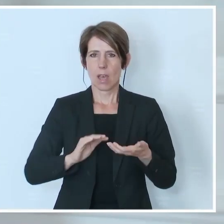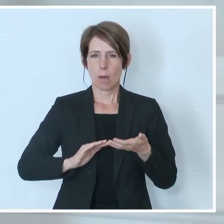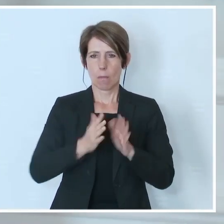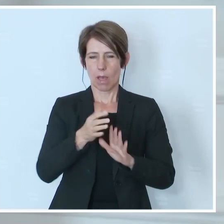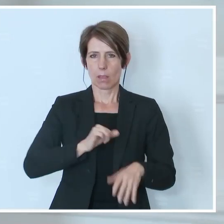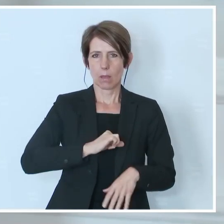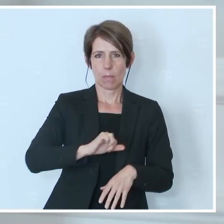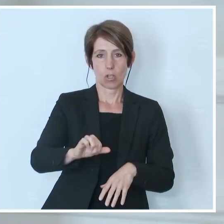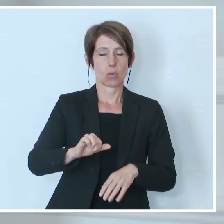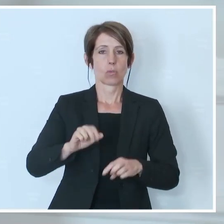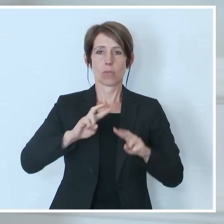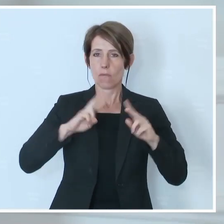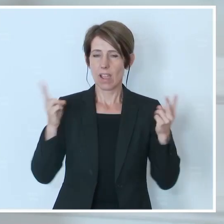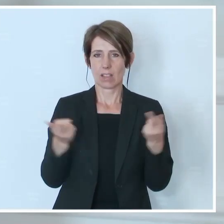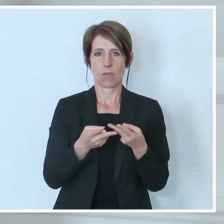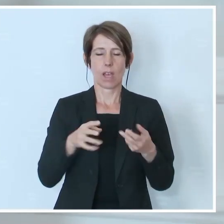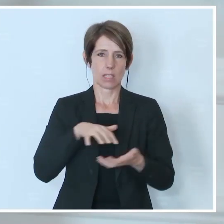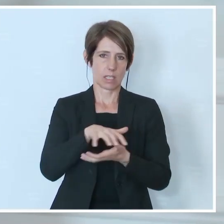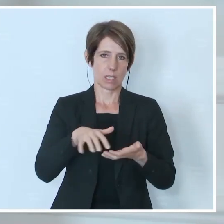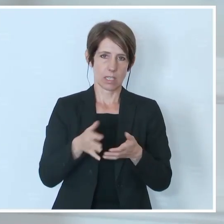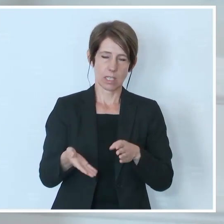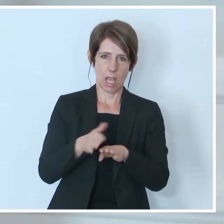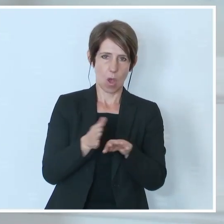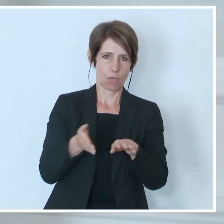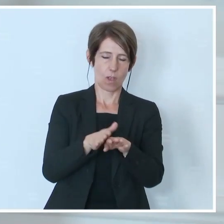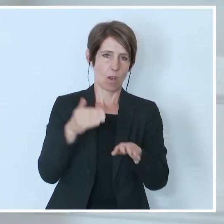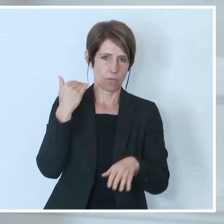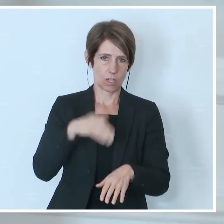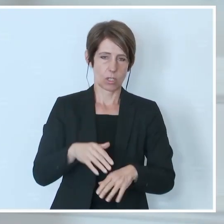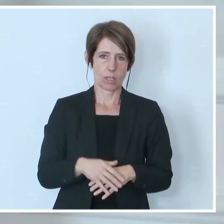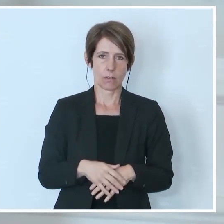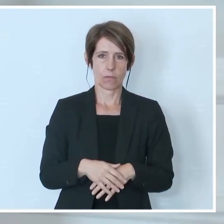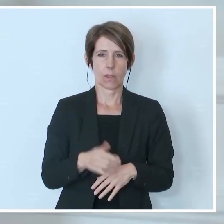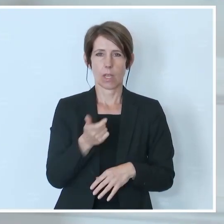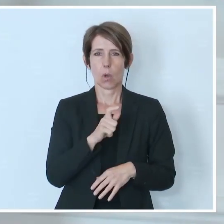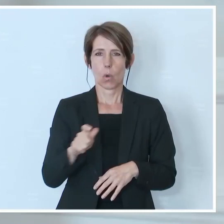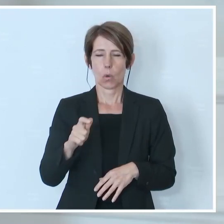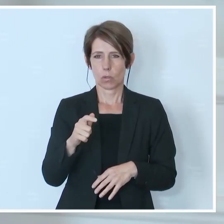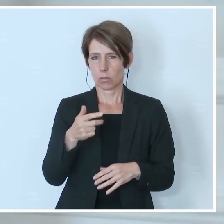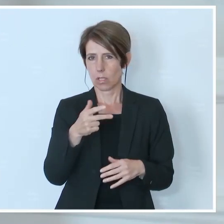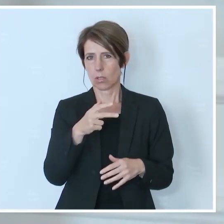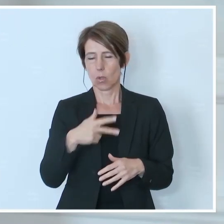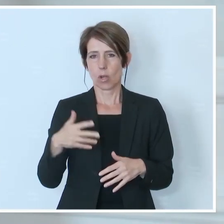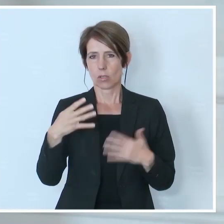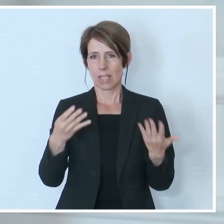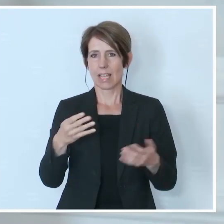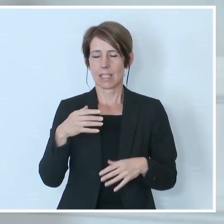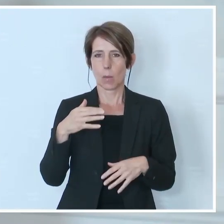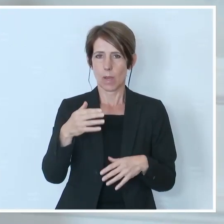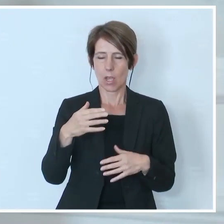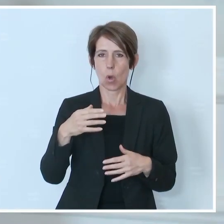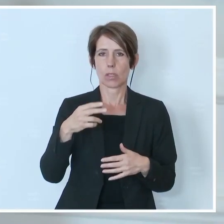Krisen weltweit. Laut UNO-Schätzungen sind an die 339 Millionen Menschen weltweit von